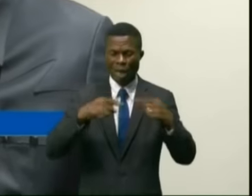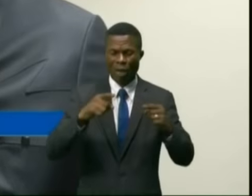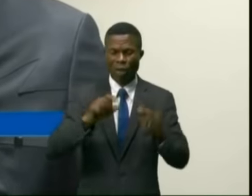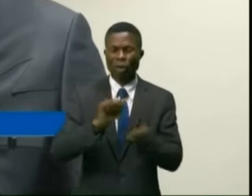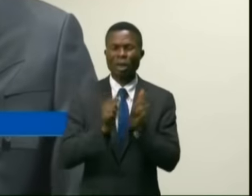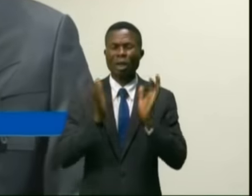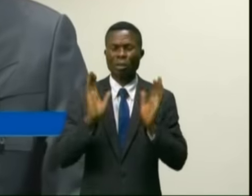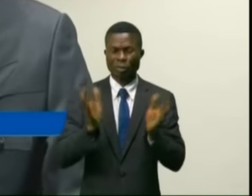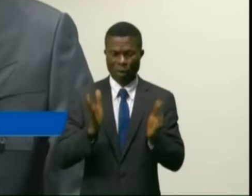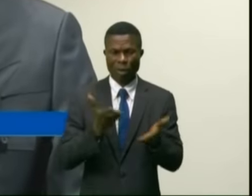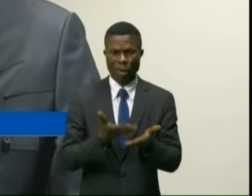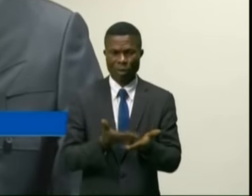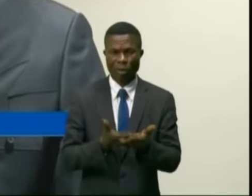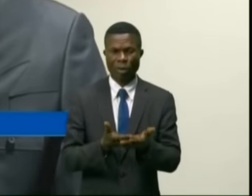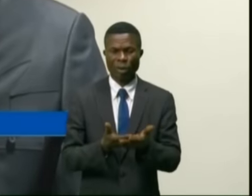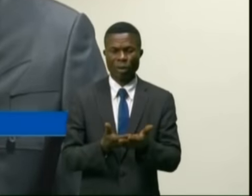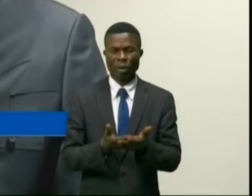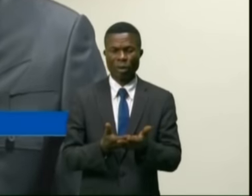territorialisme,